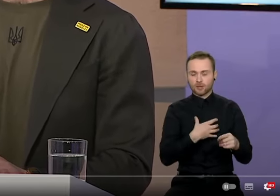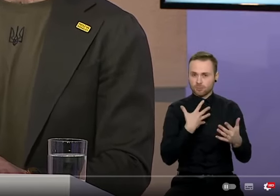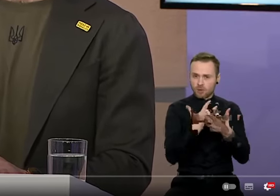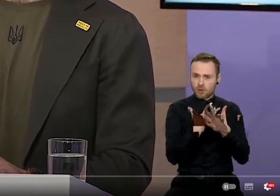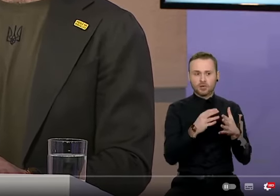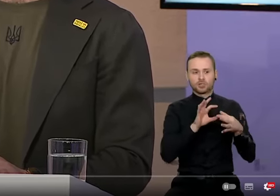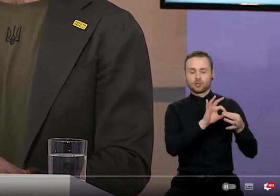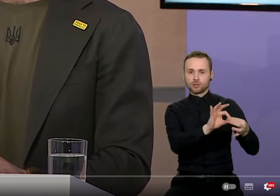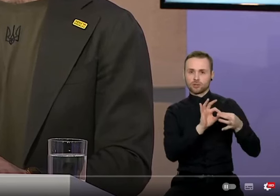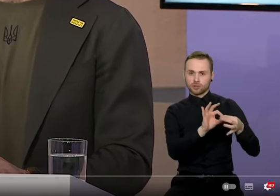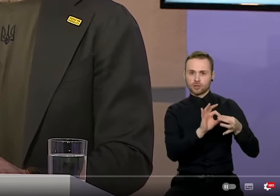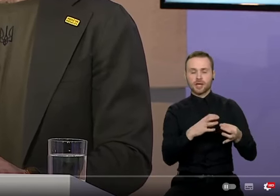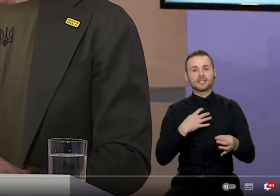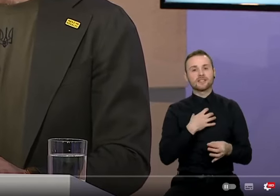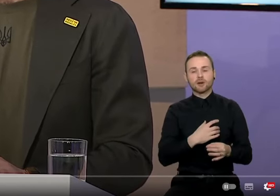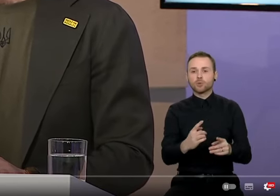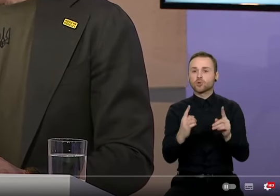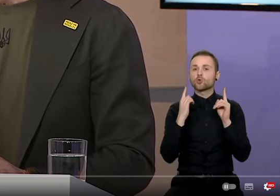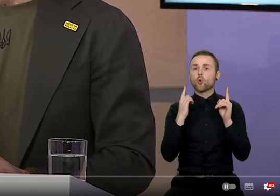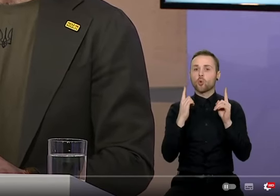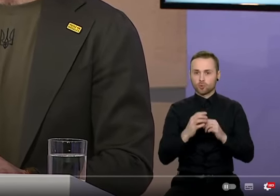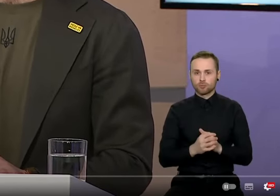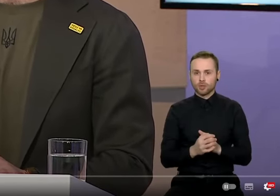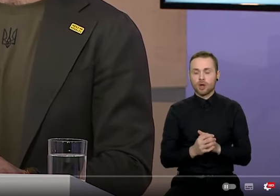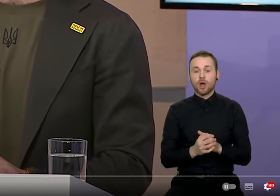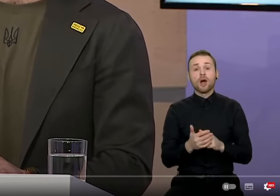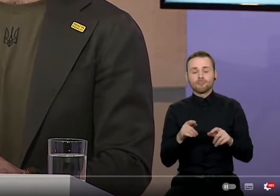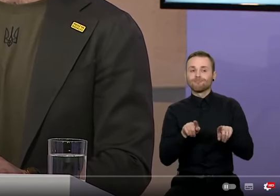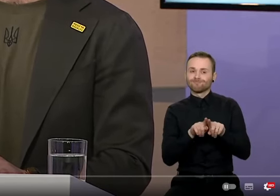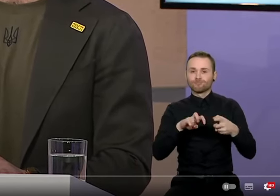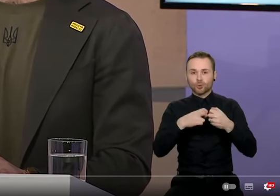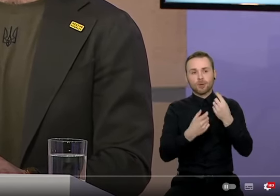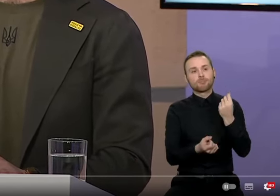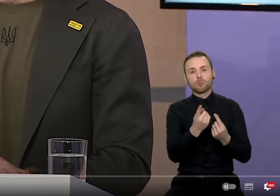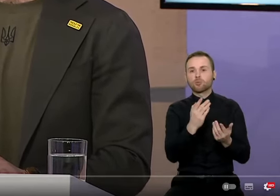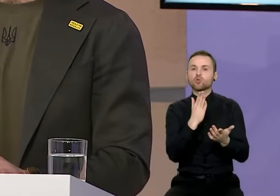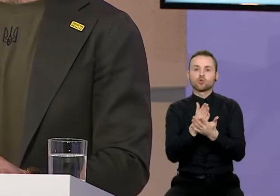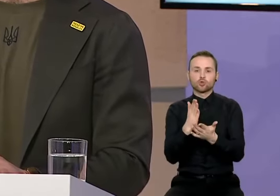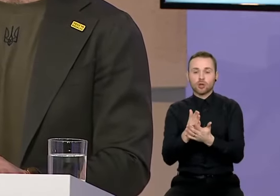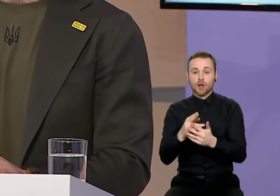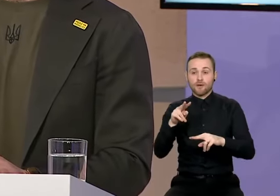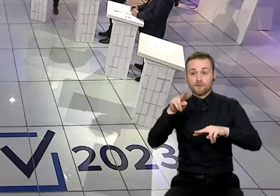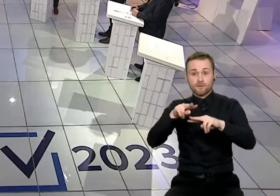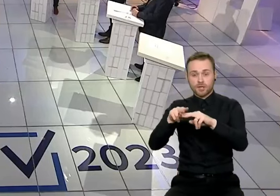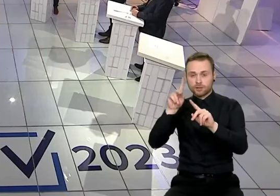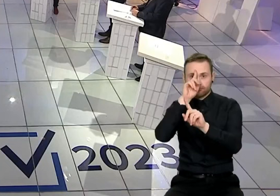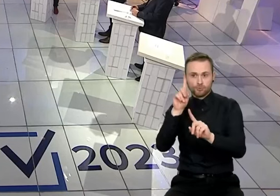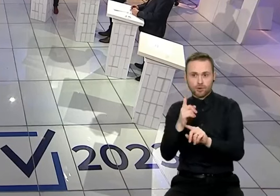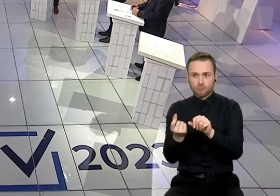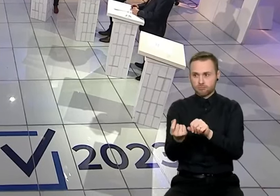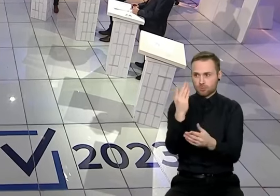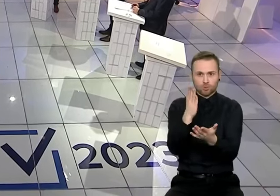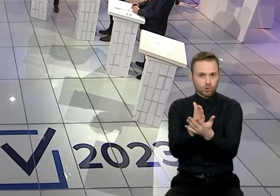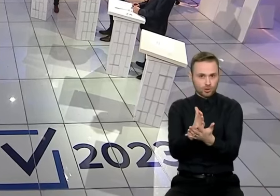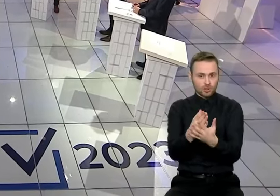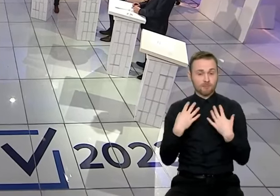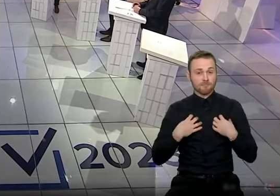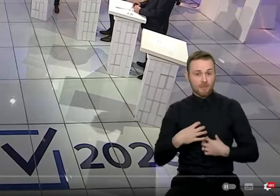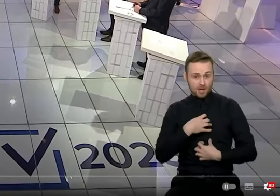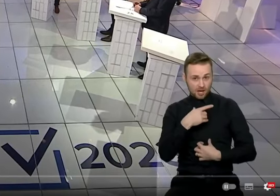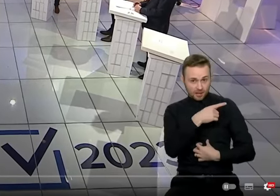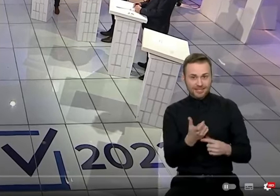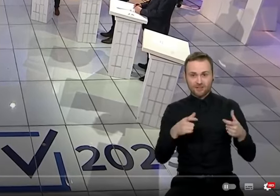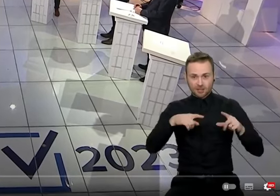pareigūnų, kad jie užtikrins mūsų saugumą, bet incidentai kartais įvyksta pačiose neįtikėčiausiniose vietose. Ne meras, nes